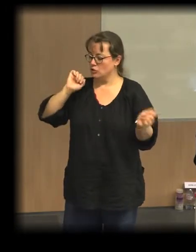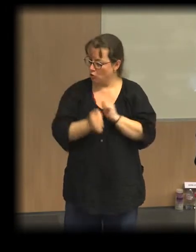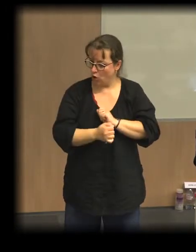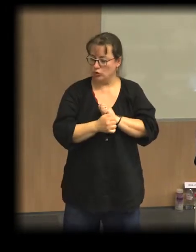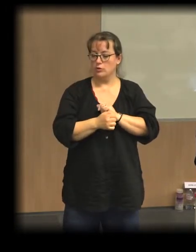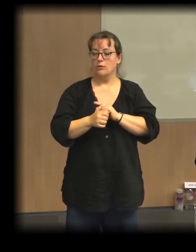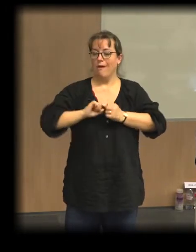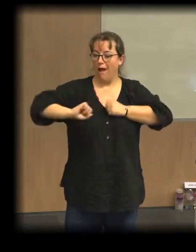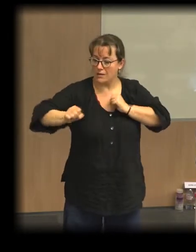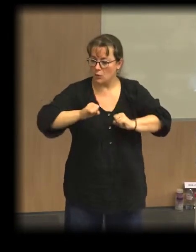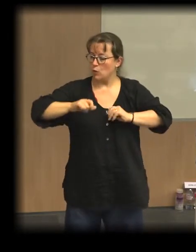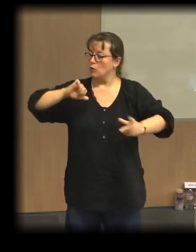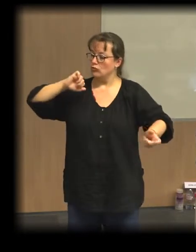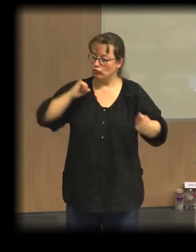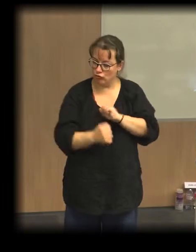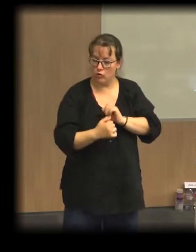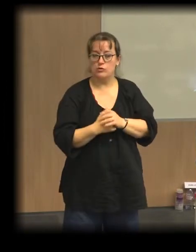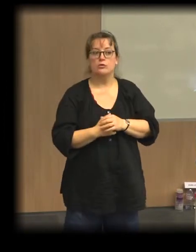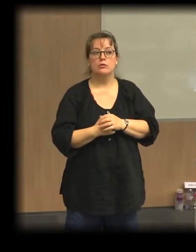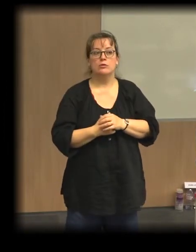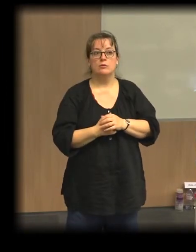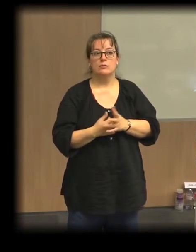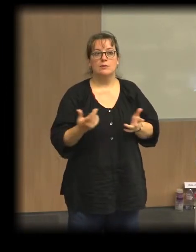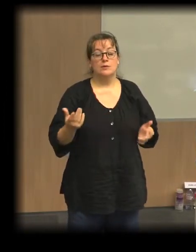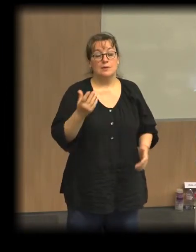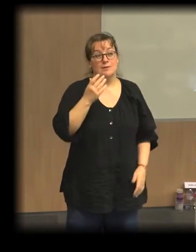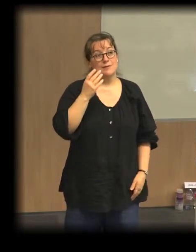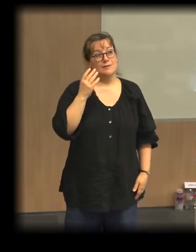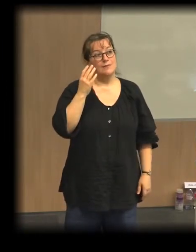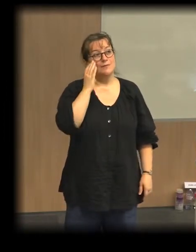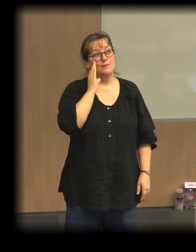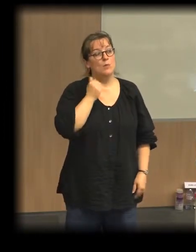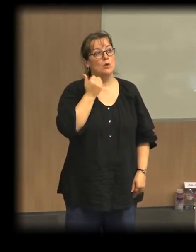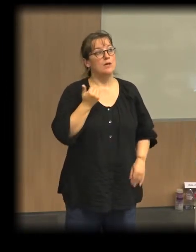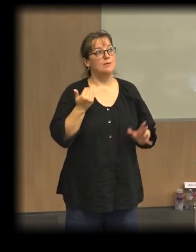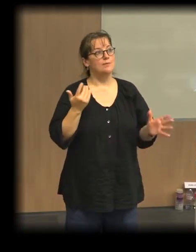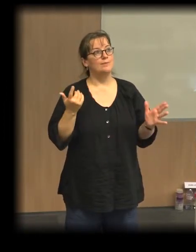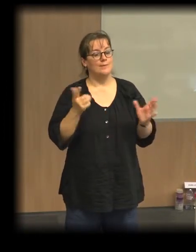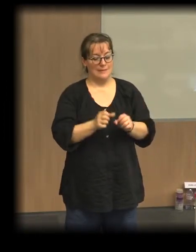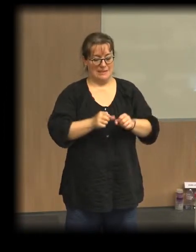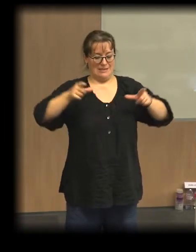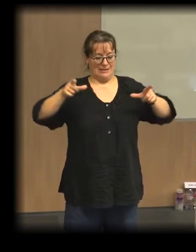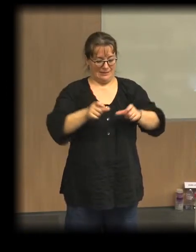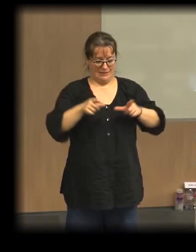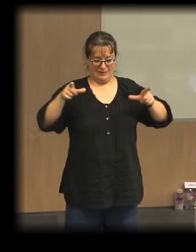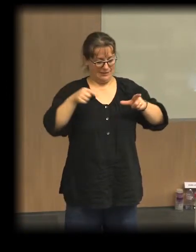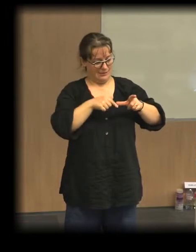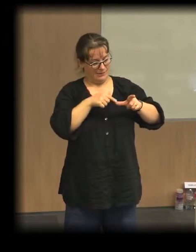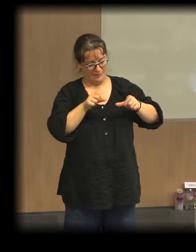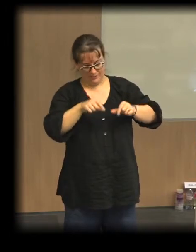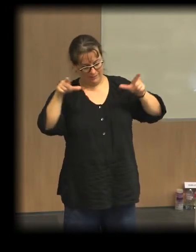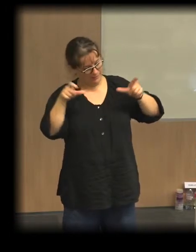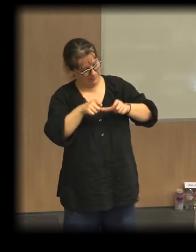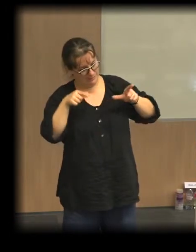'agir autrement. Et donc, ce changement d'échelle, c'est aussi un changement de l'échelle à travers laquelle on